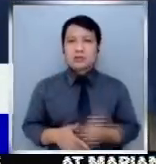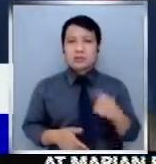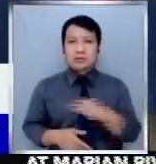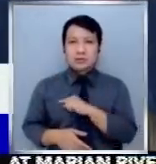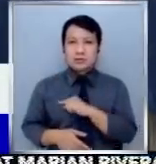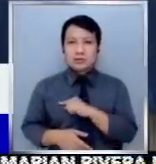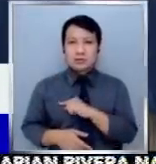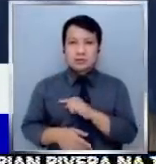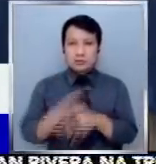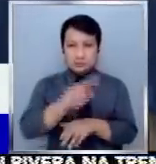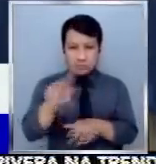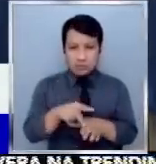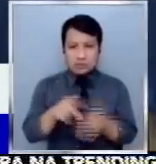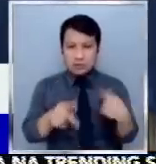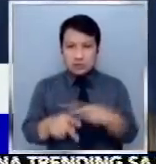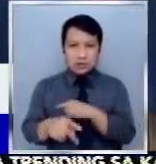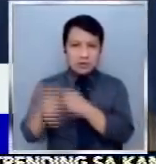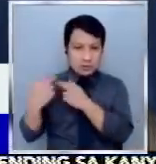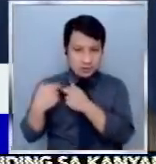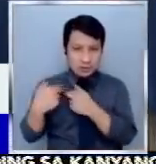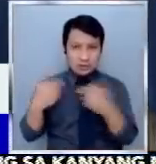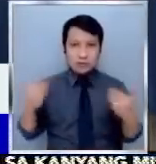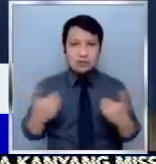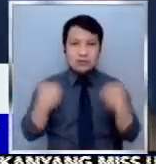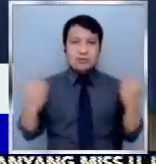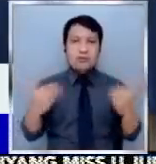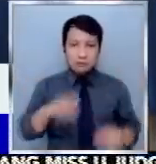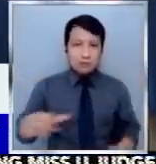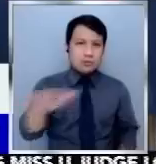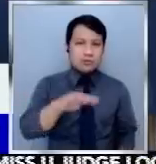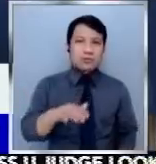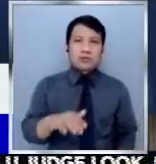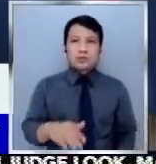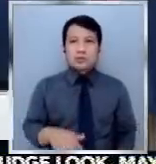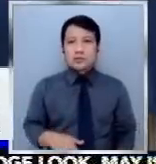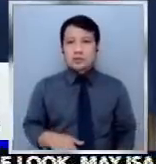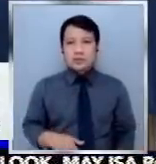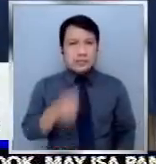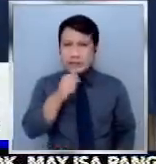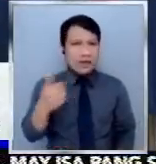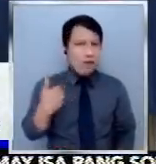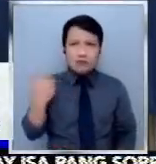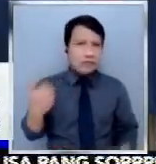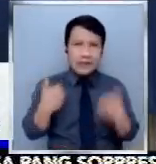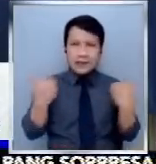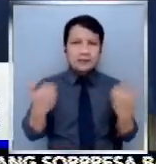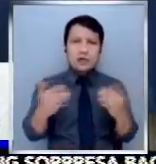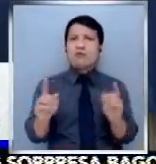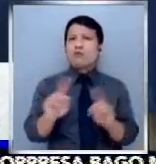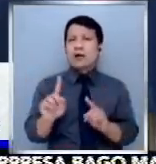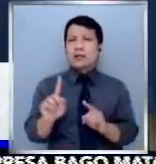not only as a youth not also hindi lang dahil tayo kabataan kundi tayo ay